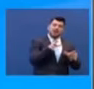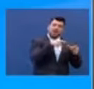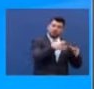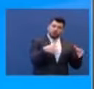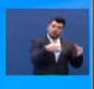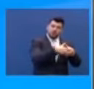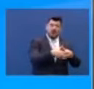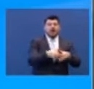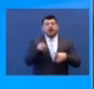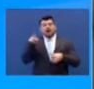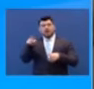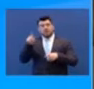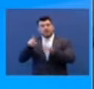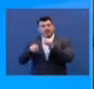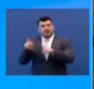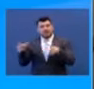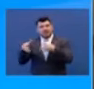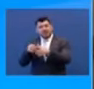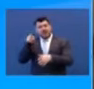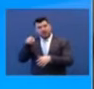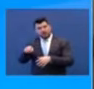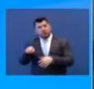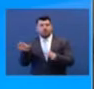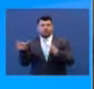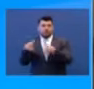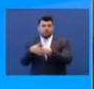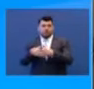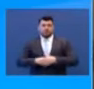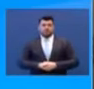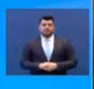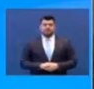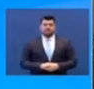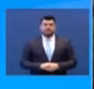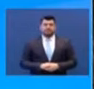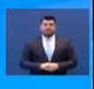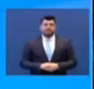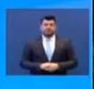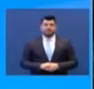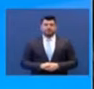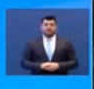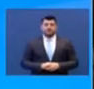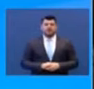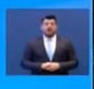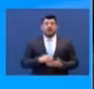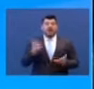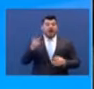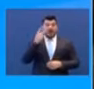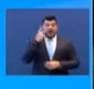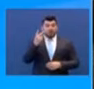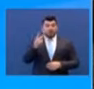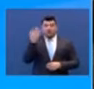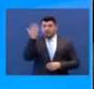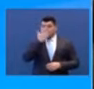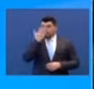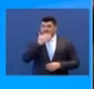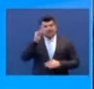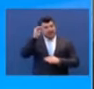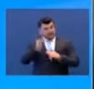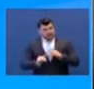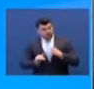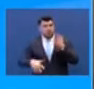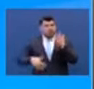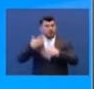Παρασκευή το ένα, Τρίτη-Πέμπτη το άλλο και την επόμενη εβδομάδα το αντίθετο. Αν οι μαθητές δεν υπερβαίνουν τους 15